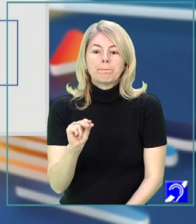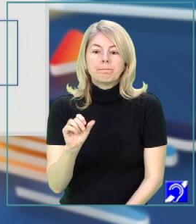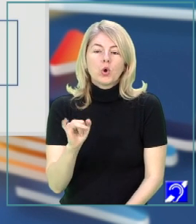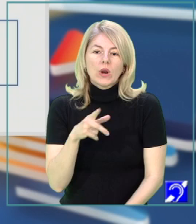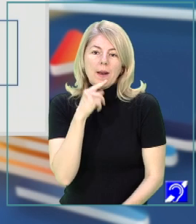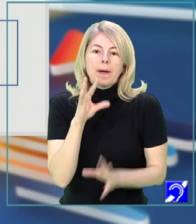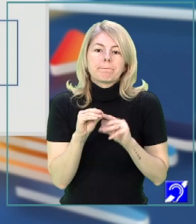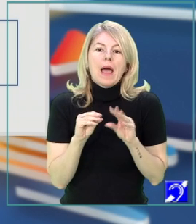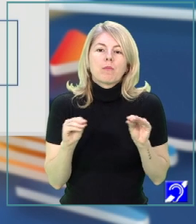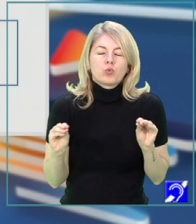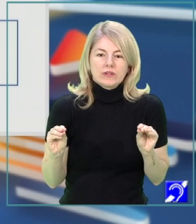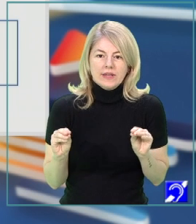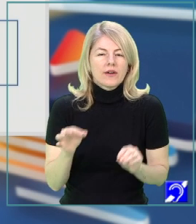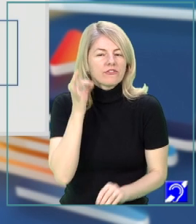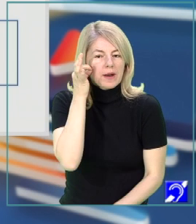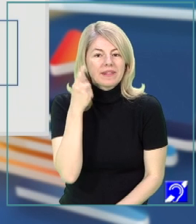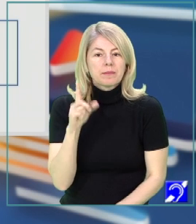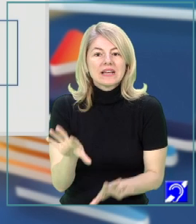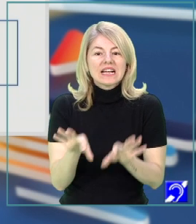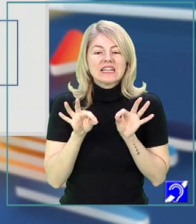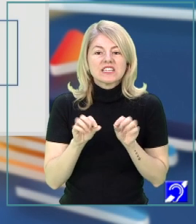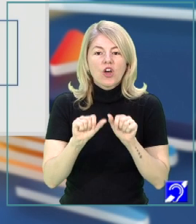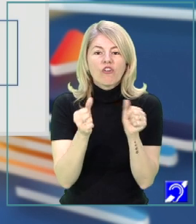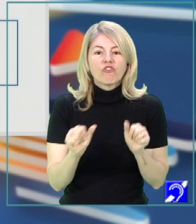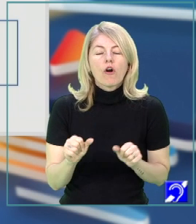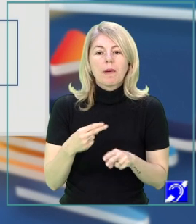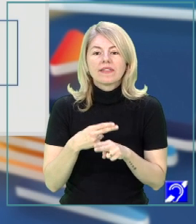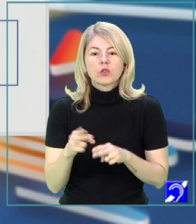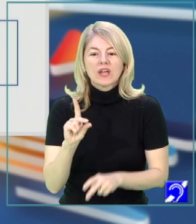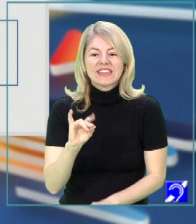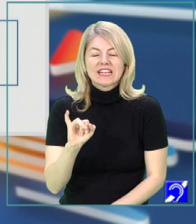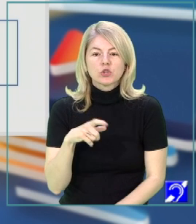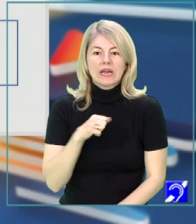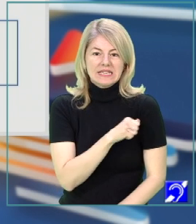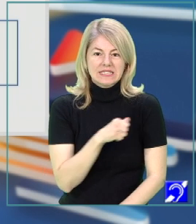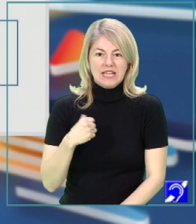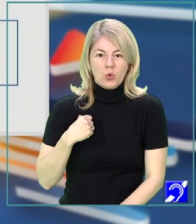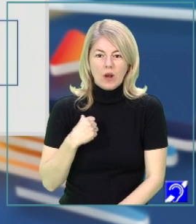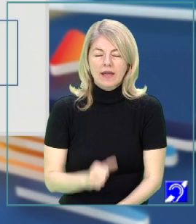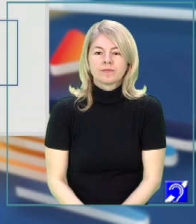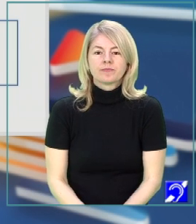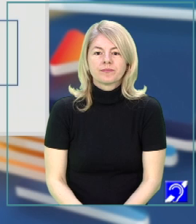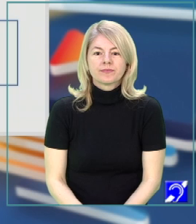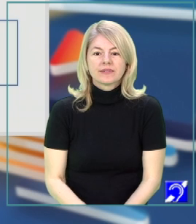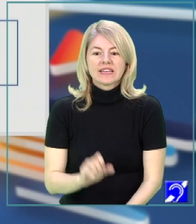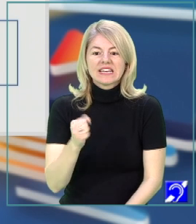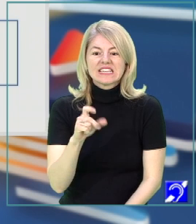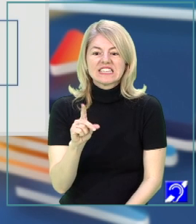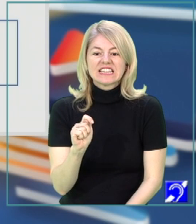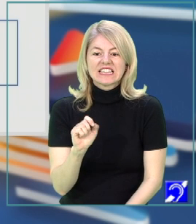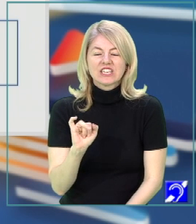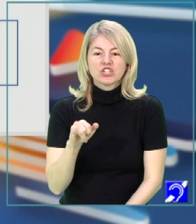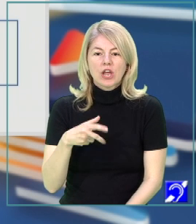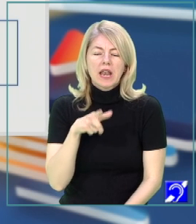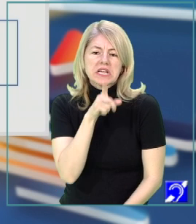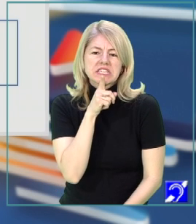observați, vă reamintesc că trebuie să găsiți forma lui de dicționar, adică forma de singular și nearticulată, stânjenel. Și acum